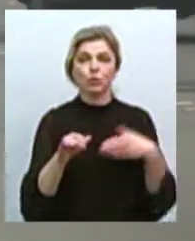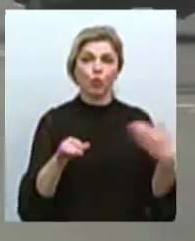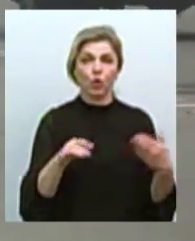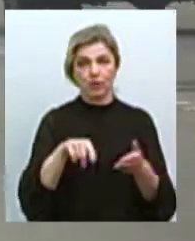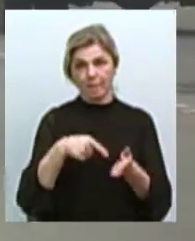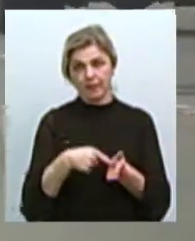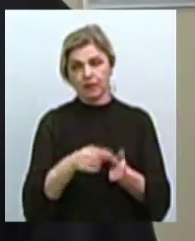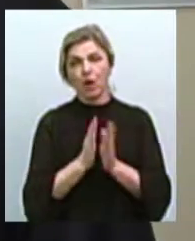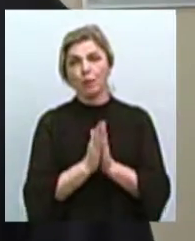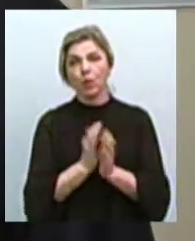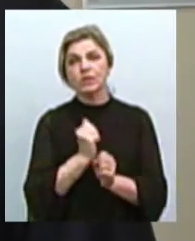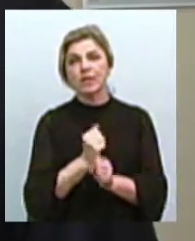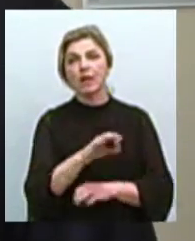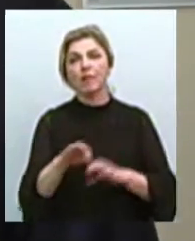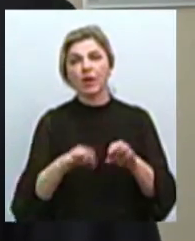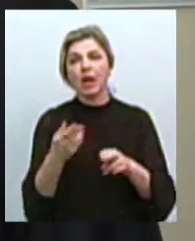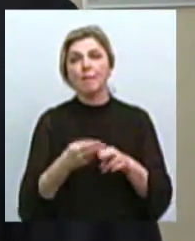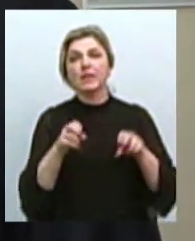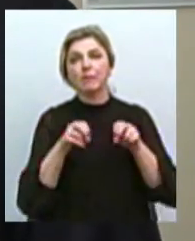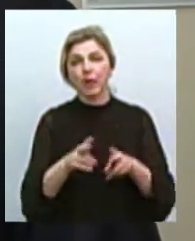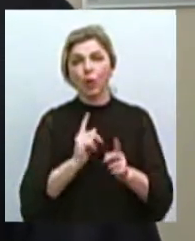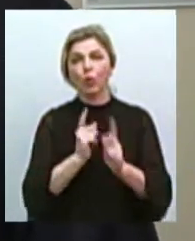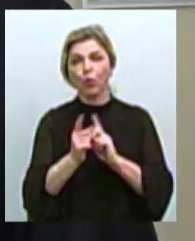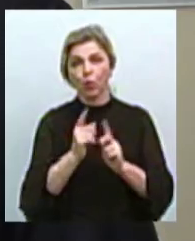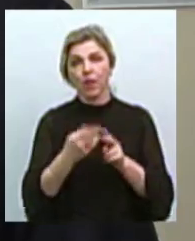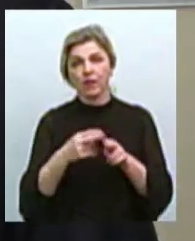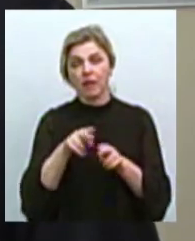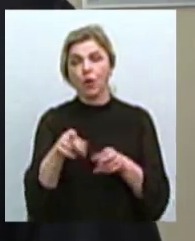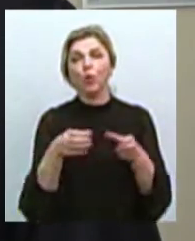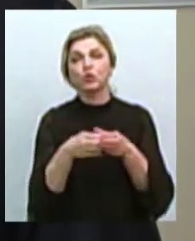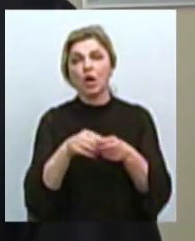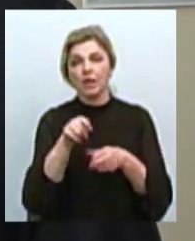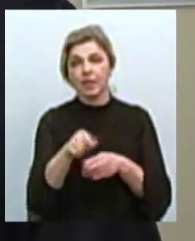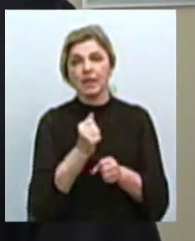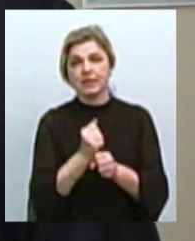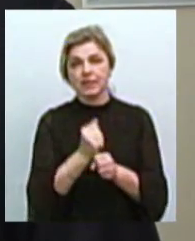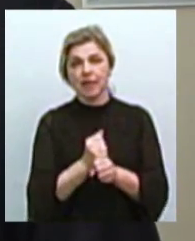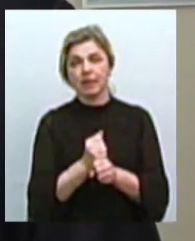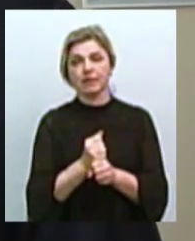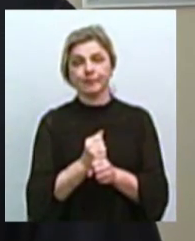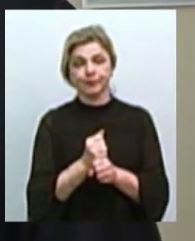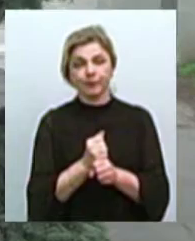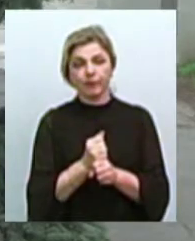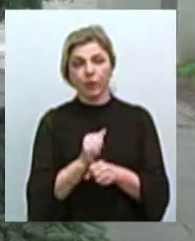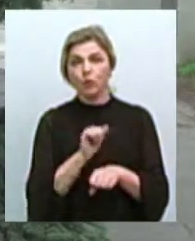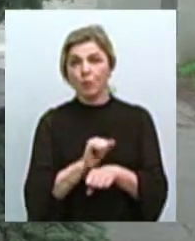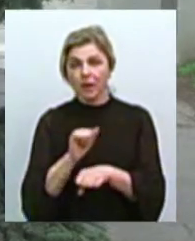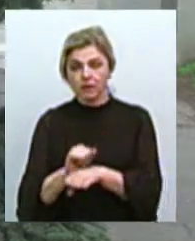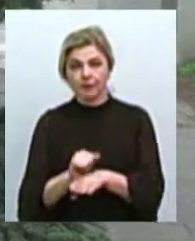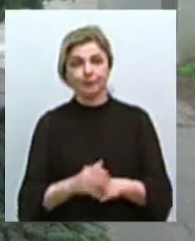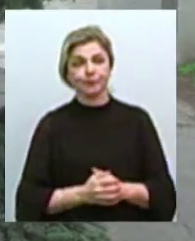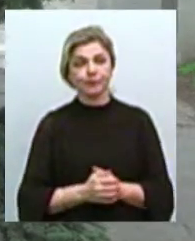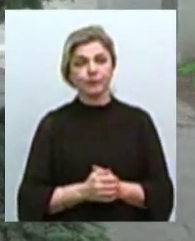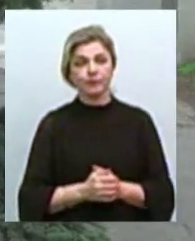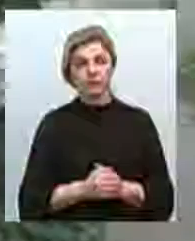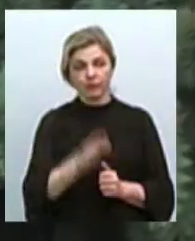Тому просили розробити схему безпеки руху на даній ділянці і зробити дві зупинки в напрямку по парній і непарній сторонам. Сергій Шамян курировав